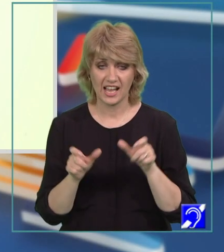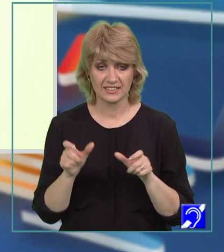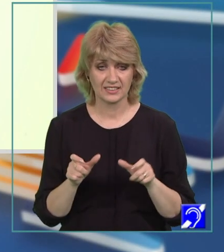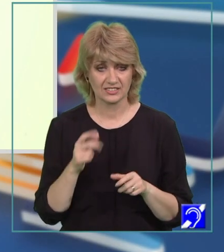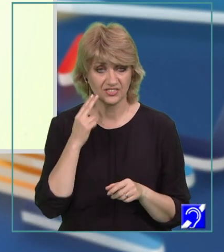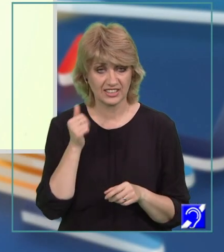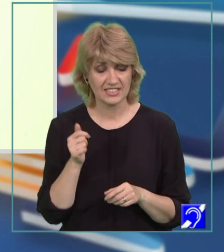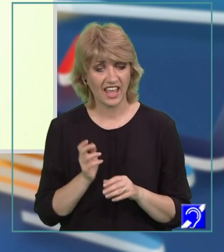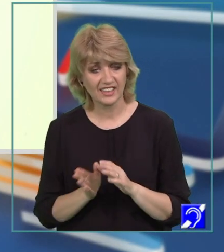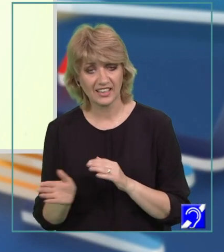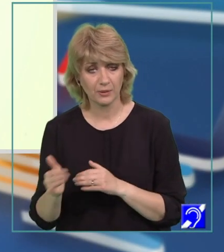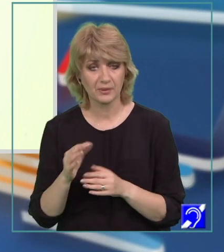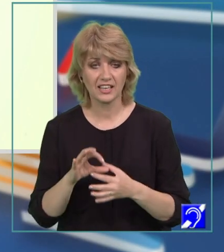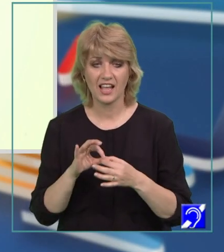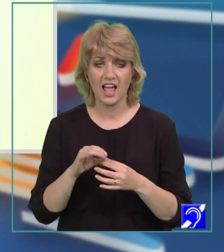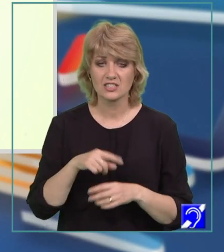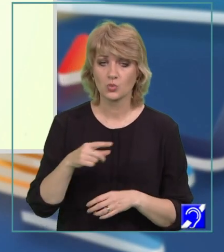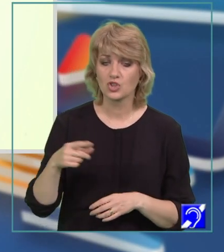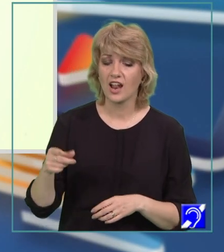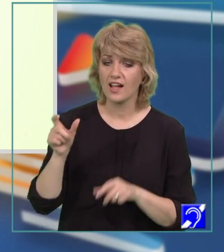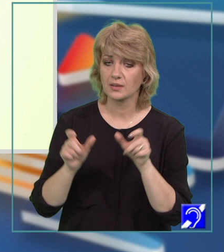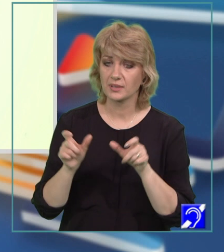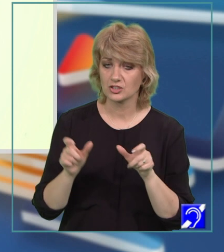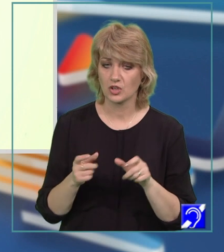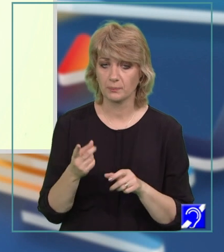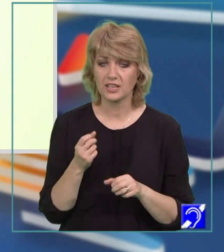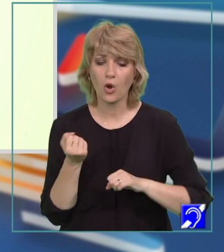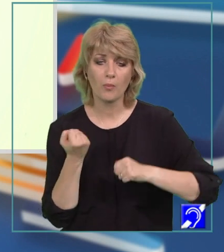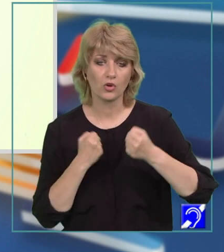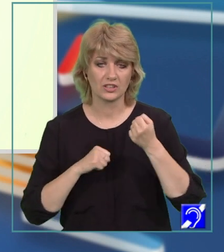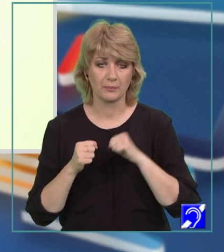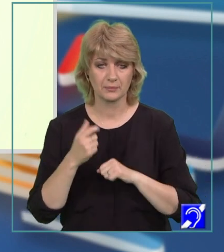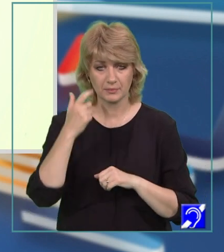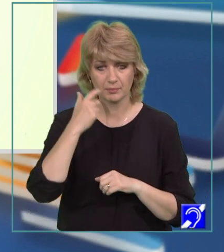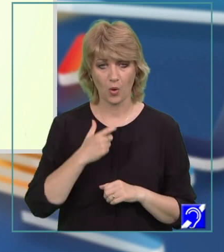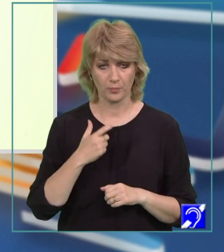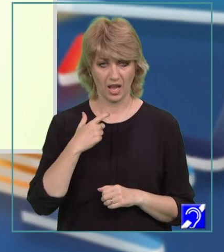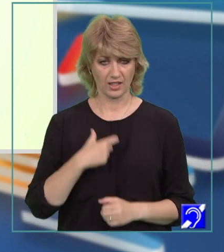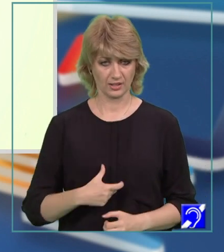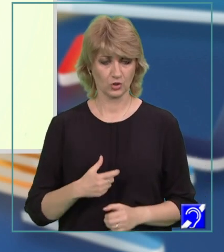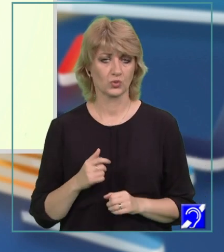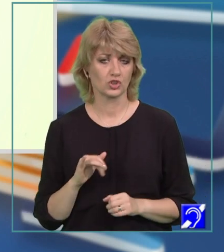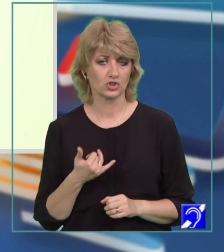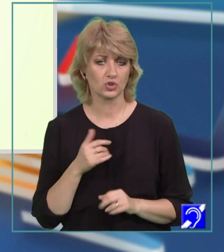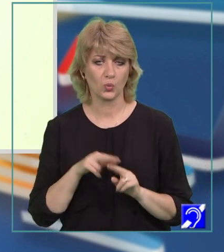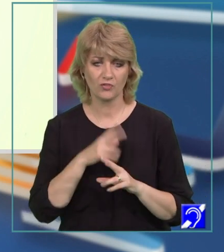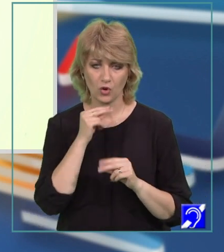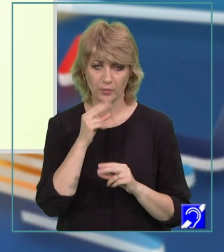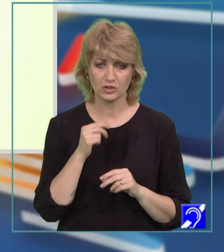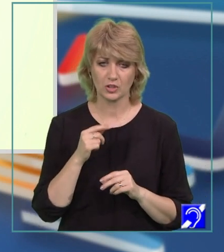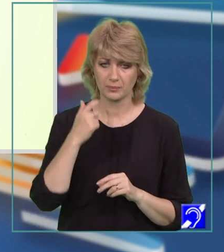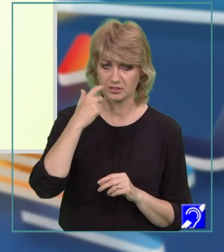Antoniai indirect, prin relația cu celelalte personaje, prin comportament, prin propria atitudine, prin felul în care vorbește, prin